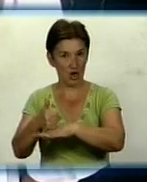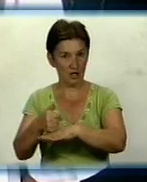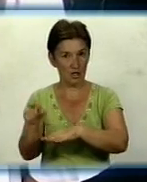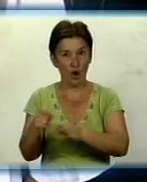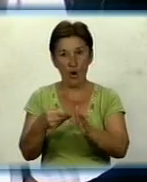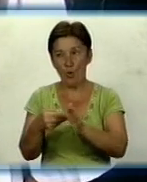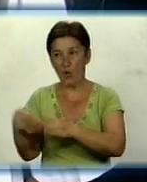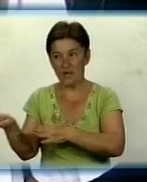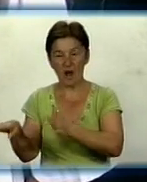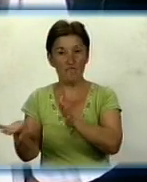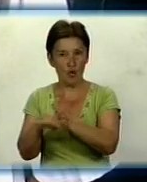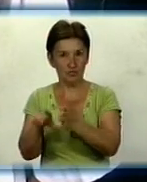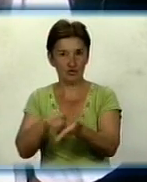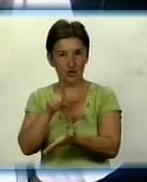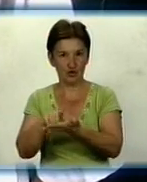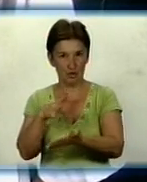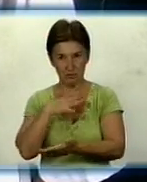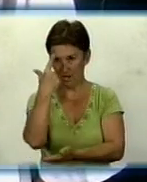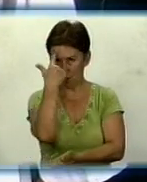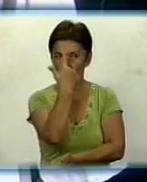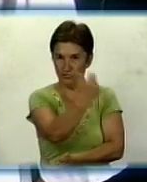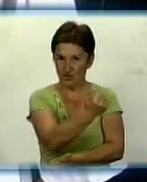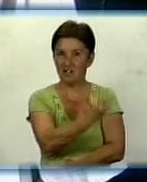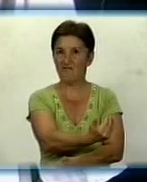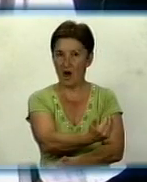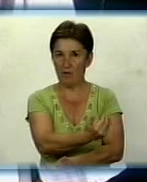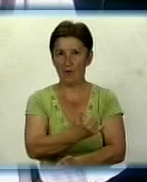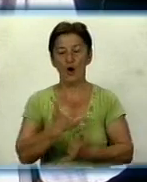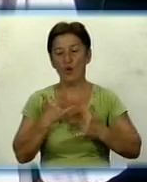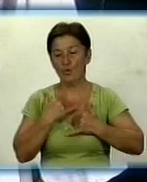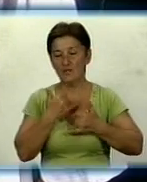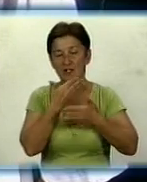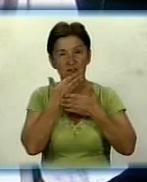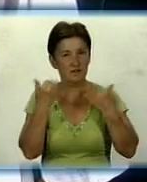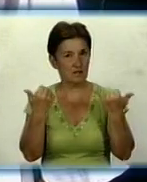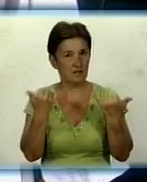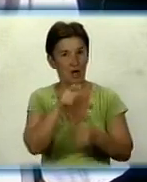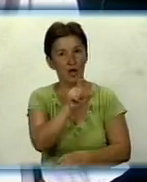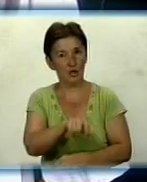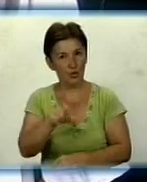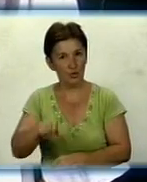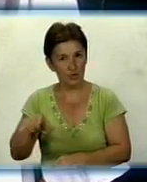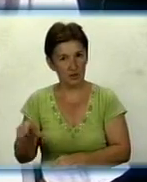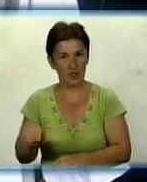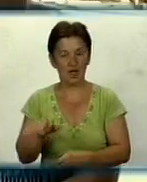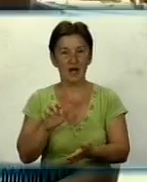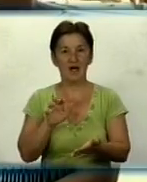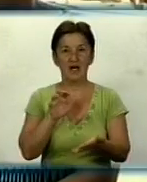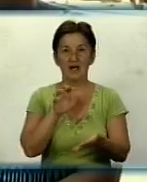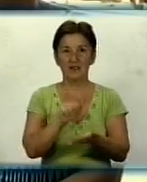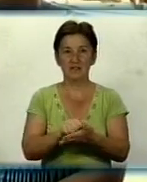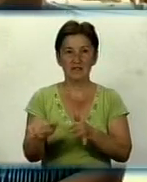відпуск, повинна була передати вам всю цю інформацію. У нас зараз немає людей, люди задействовані на іншому об'єкті.